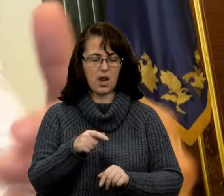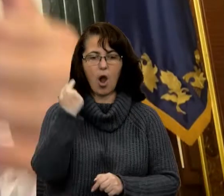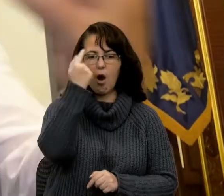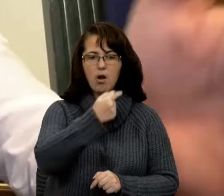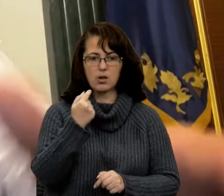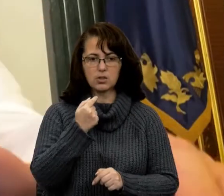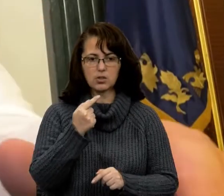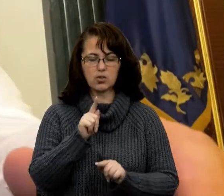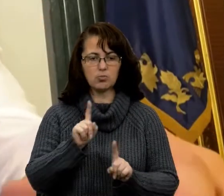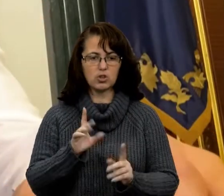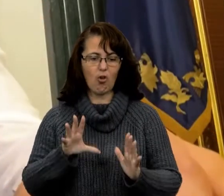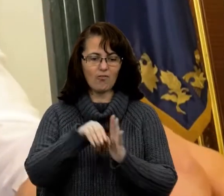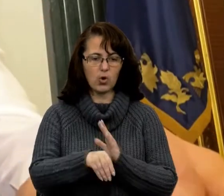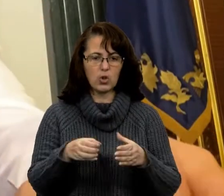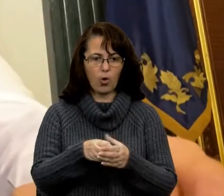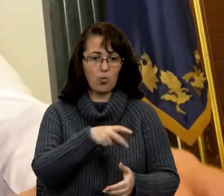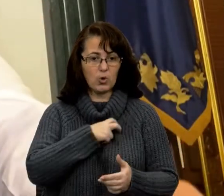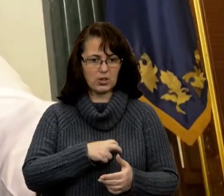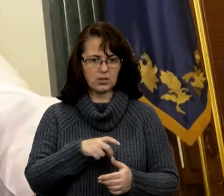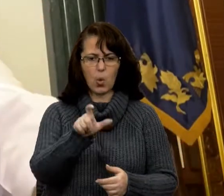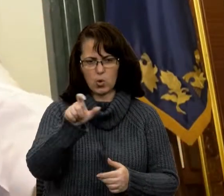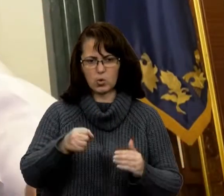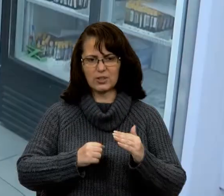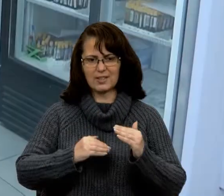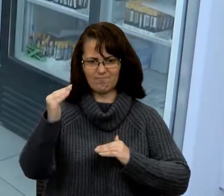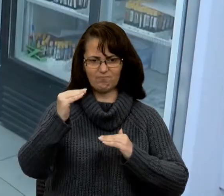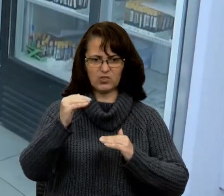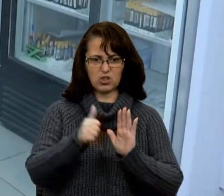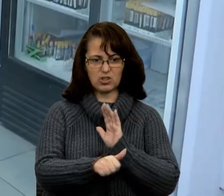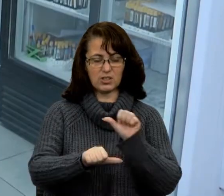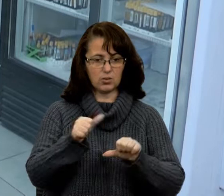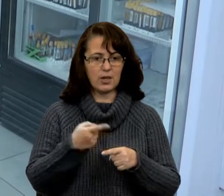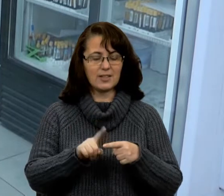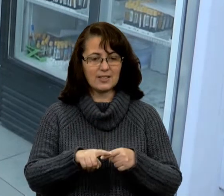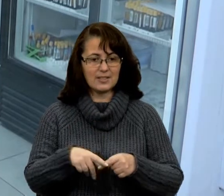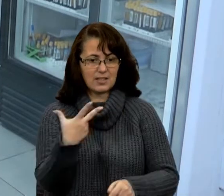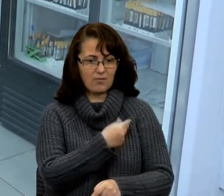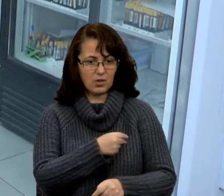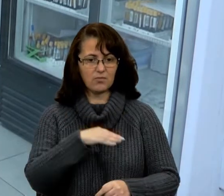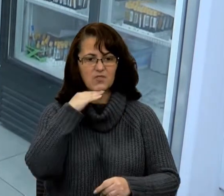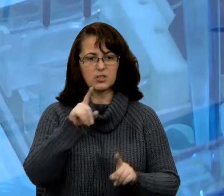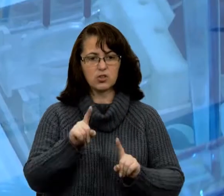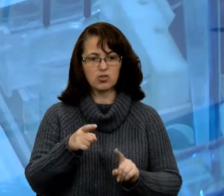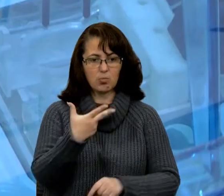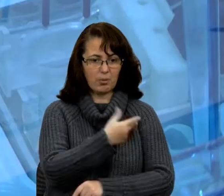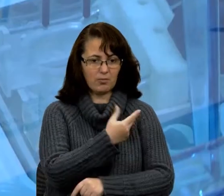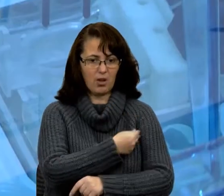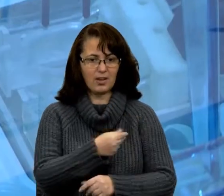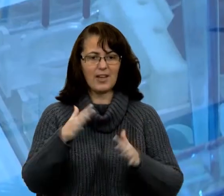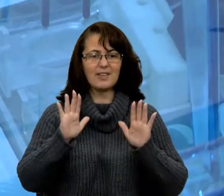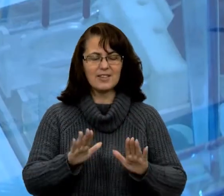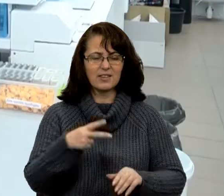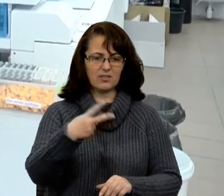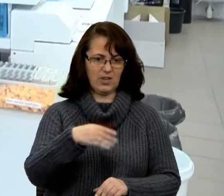з групи ризику. Тобто люди старше 60 років. Цих доз вистачить, аби провакцинувати лише 20%